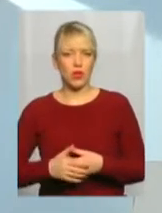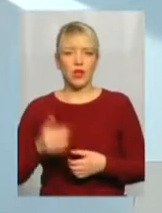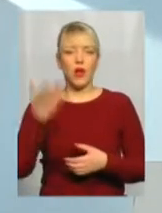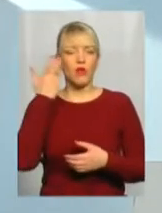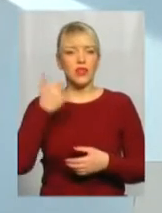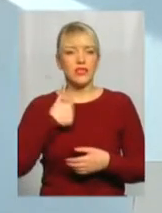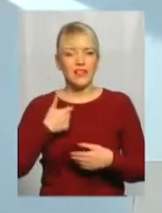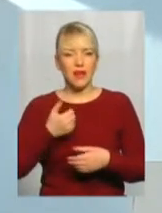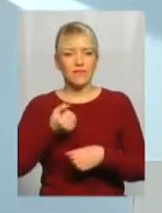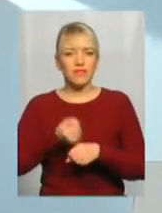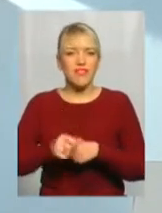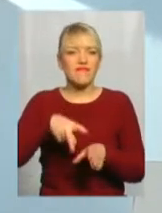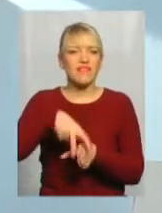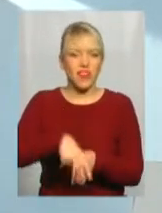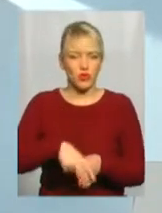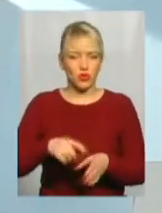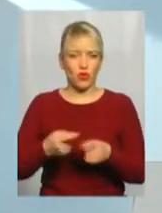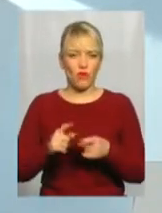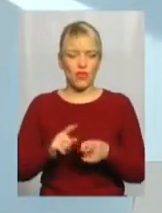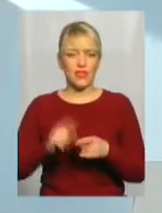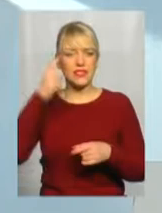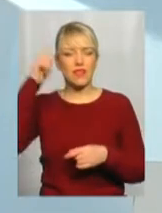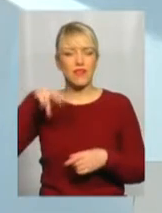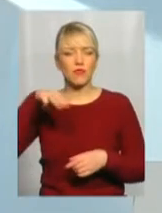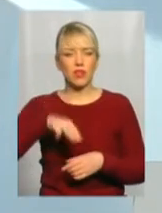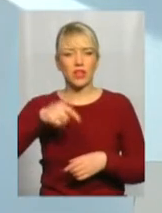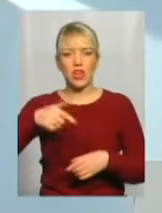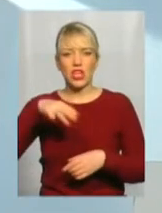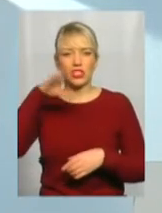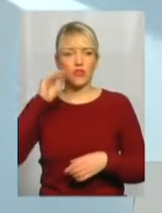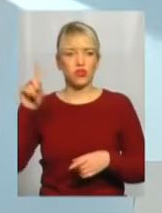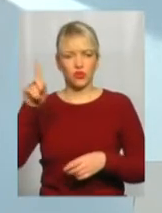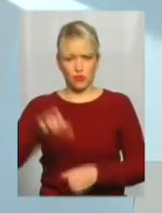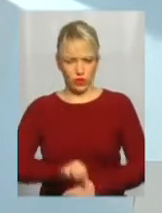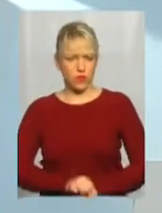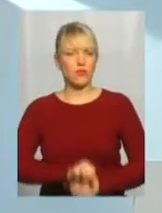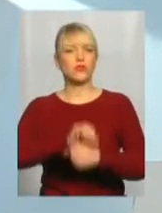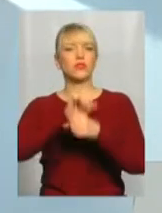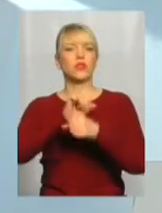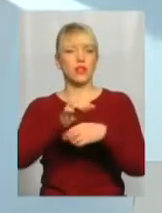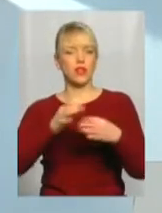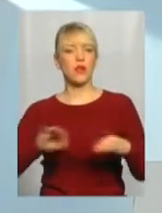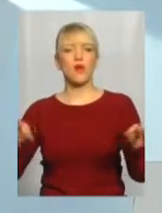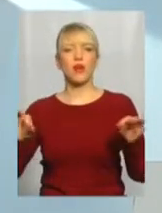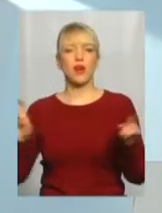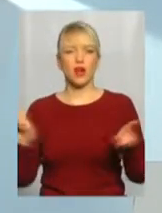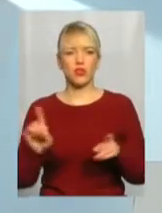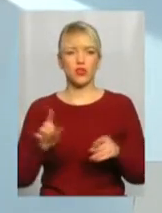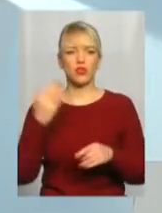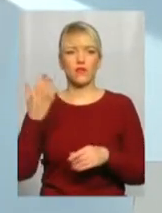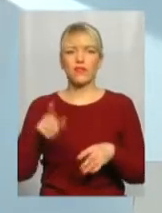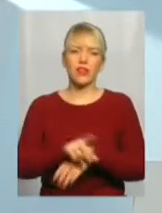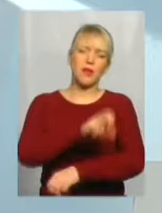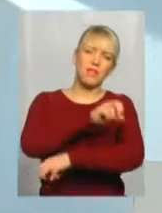'язували знання про Тараса Шевченка, що він революційний демократ, що він такий бідака із